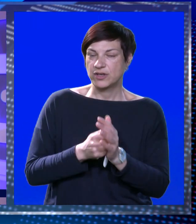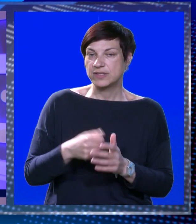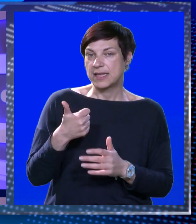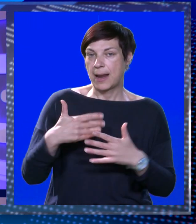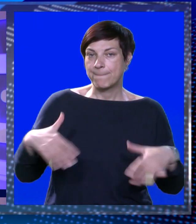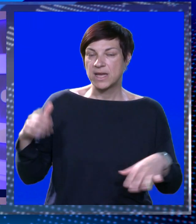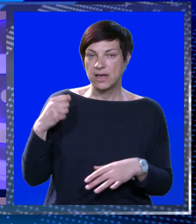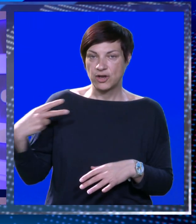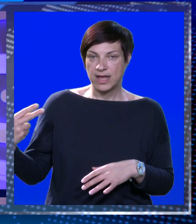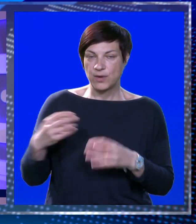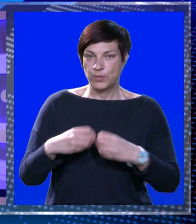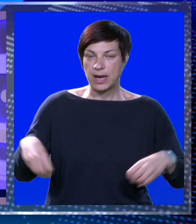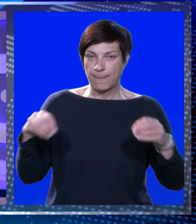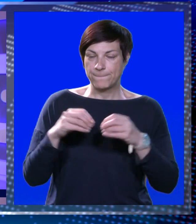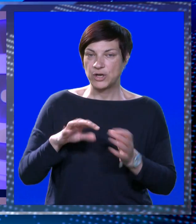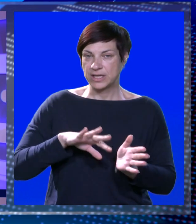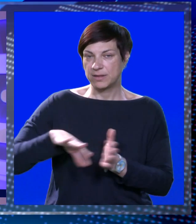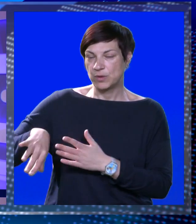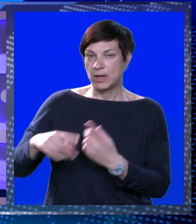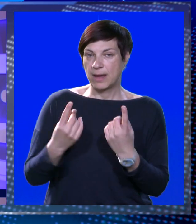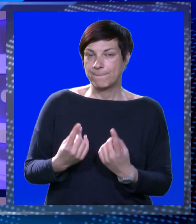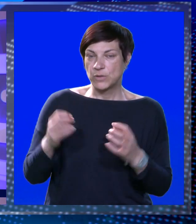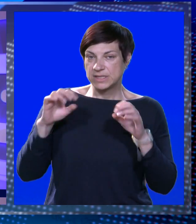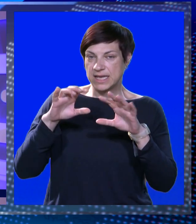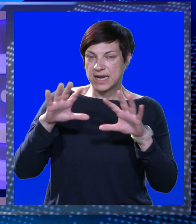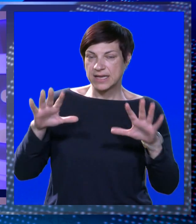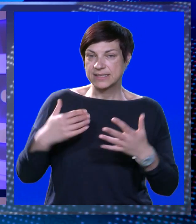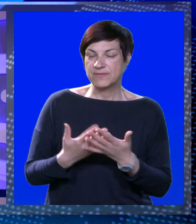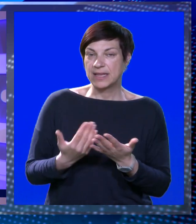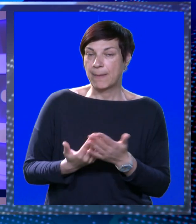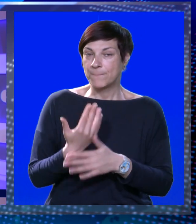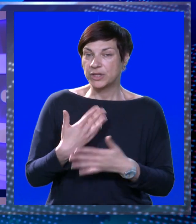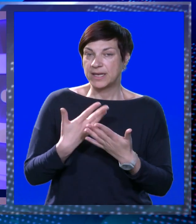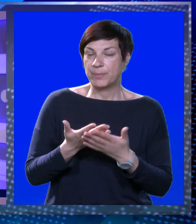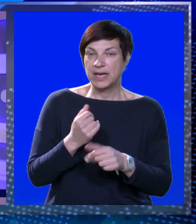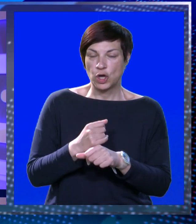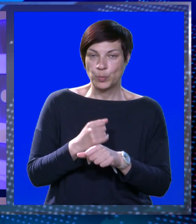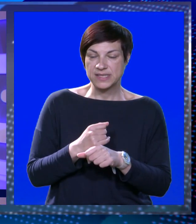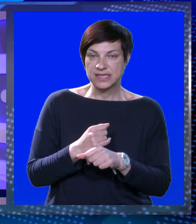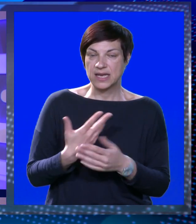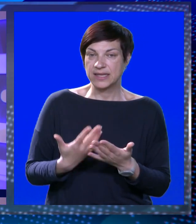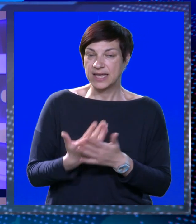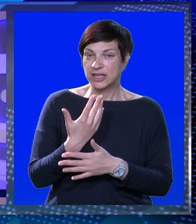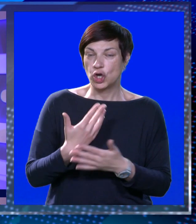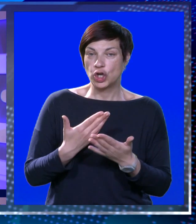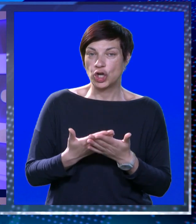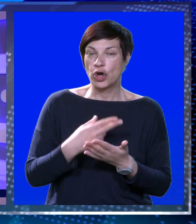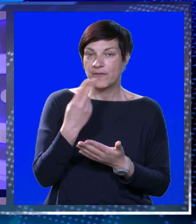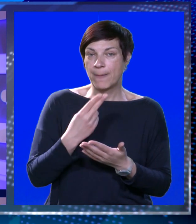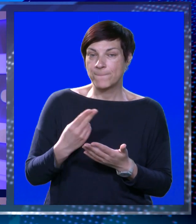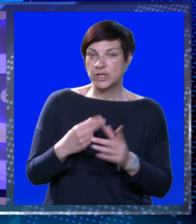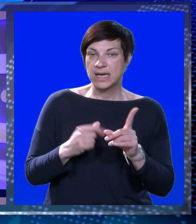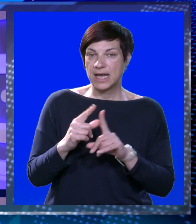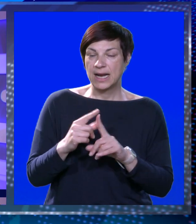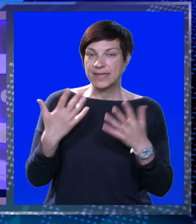koštala je skoro milijun eura. Projektom je uklonjena posveća dekorativna rasvjeta montirana prilikom izgradnje, te je montirana nova